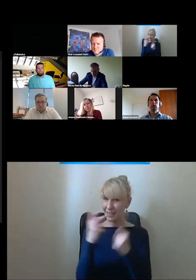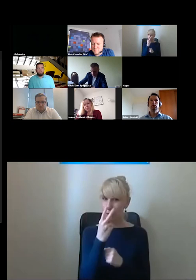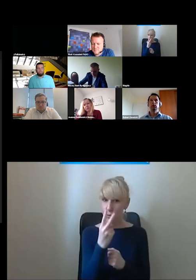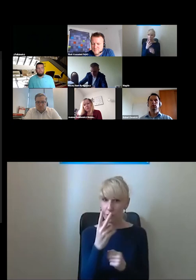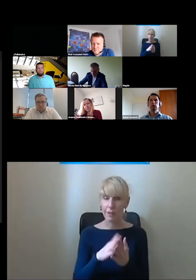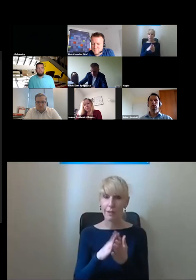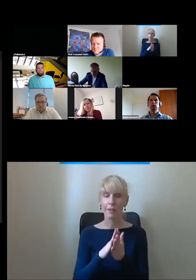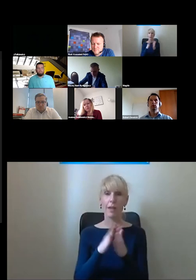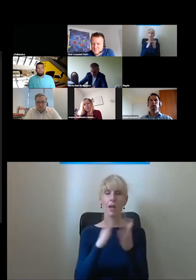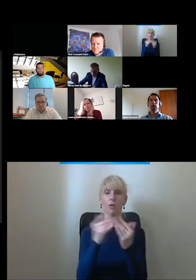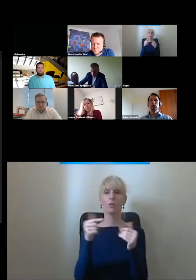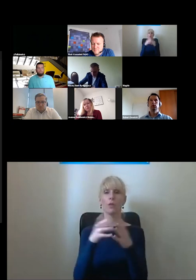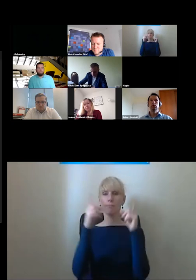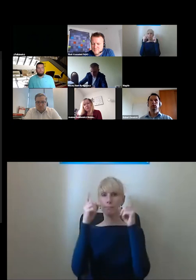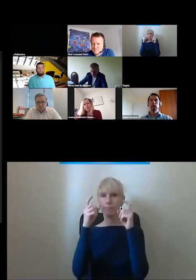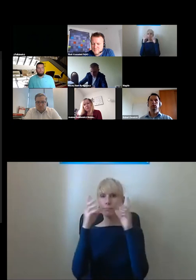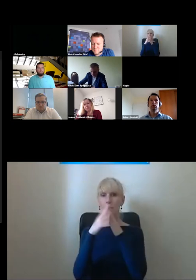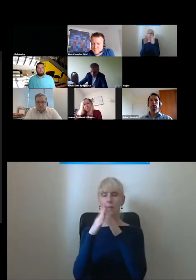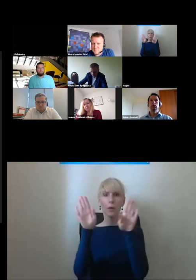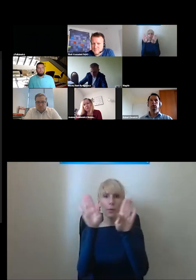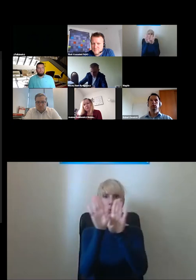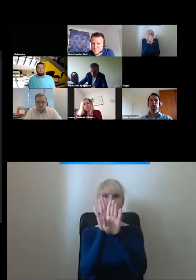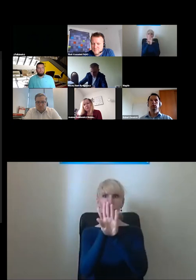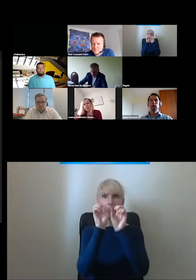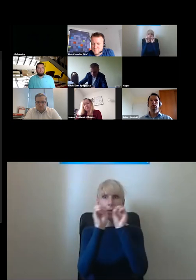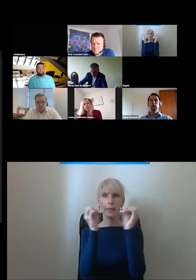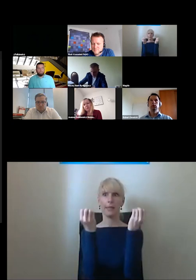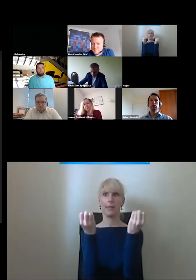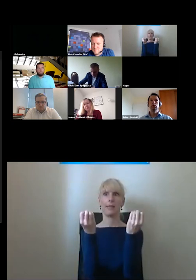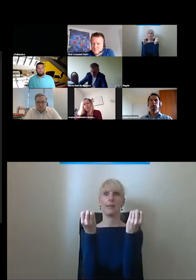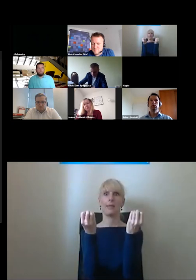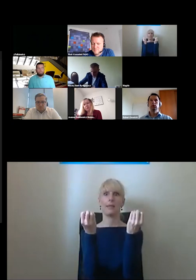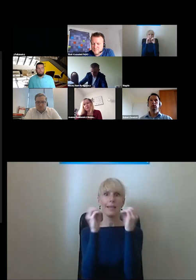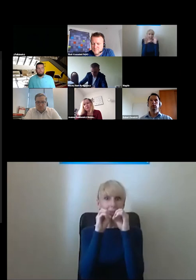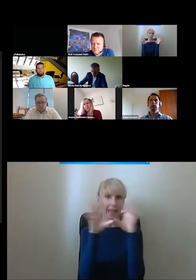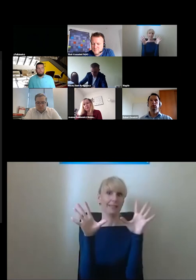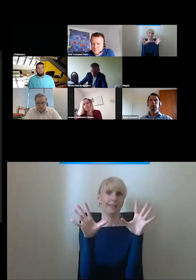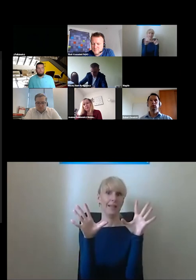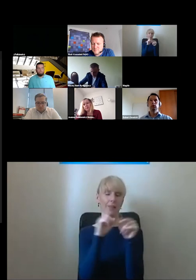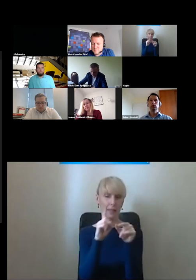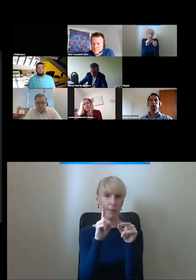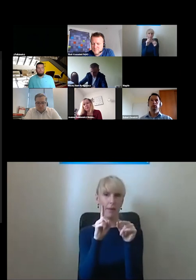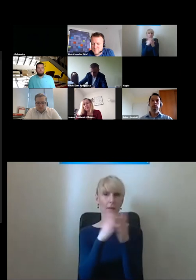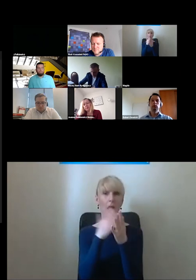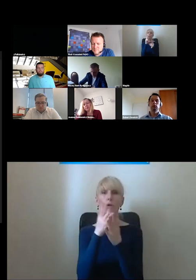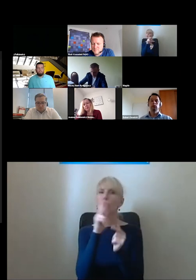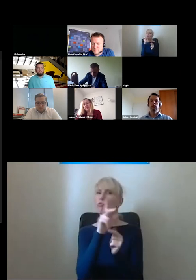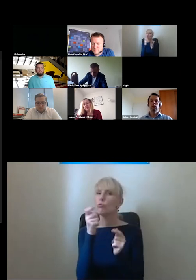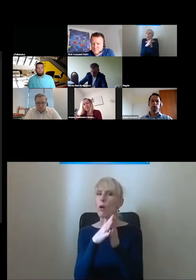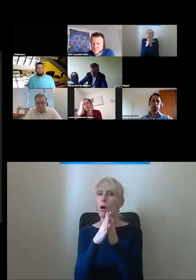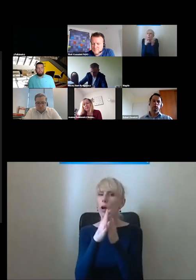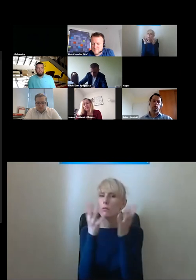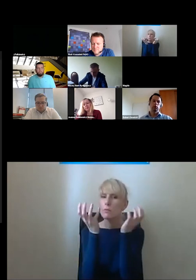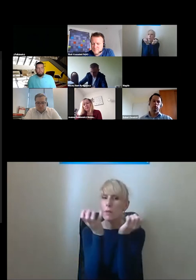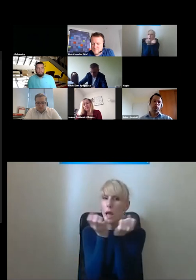w aparacie w moim telefonie jest na tyle jasna że czasami jak potrzebuję coś znaleźć gdziekolwiek